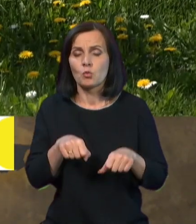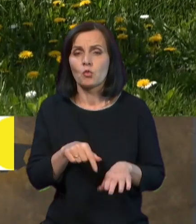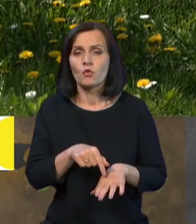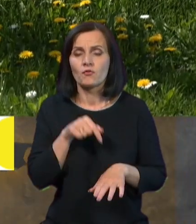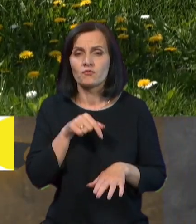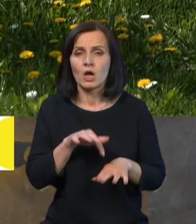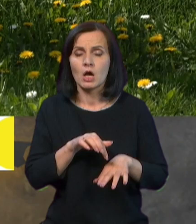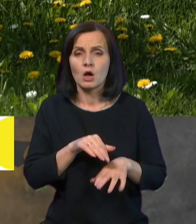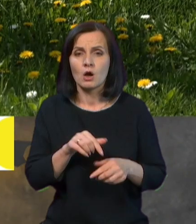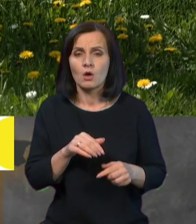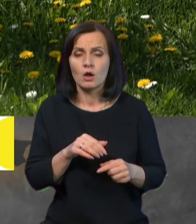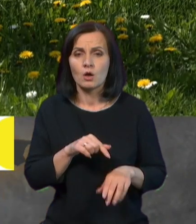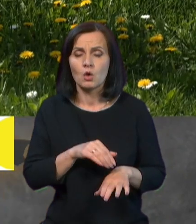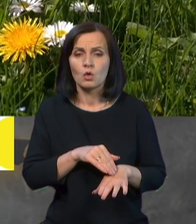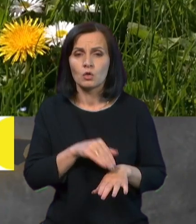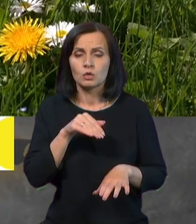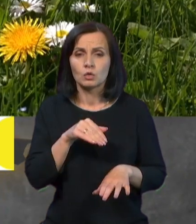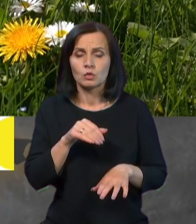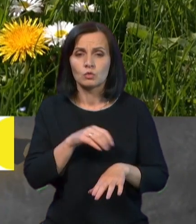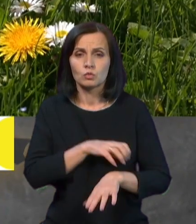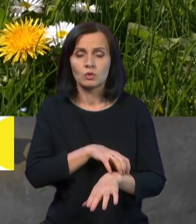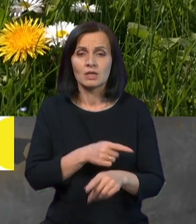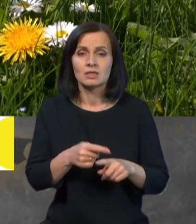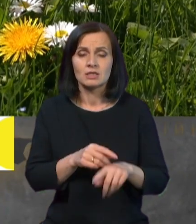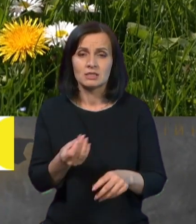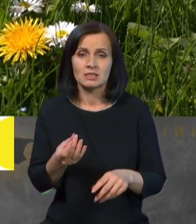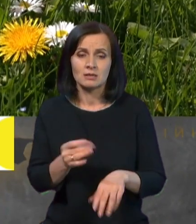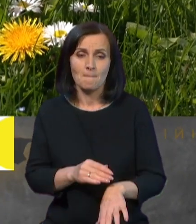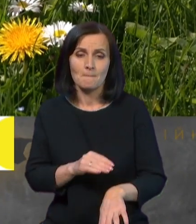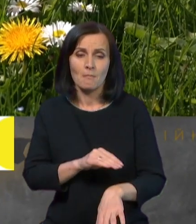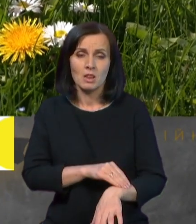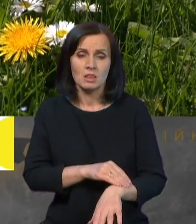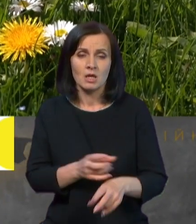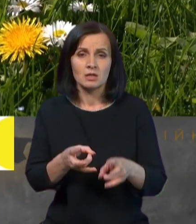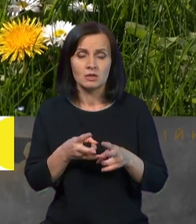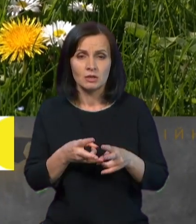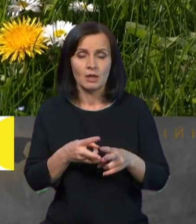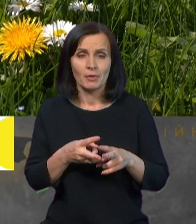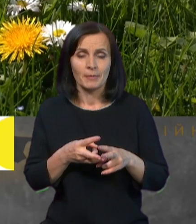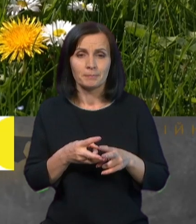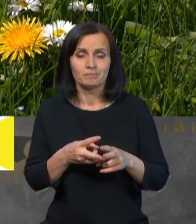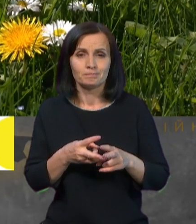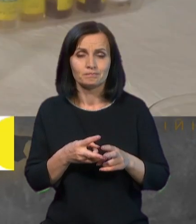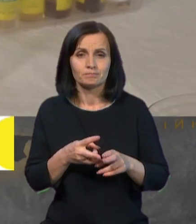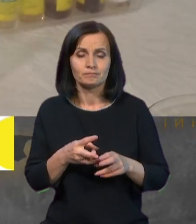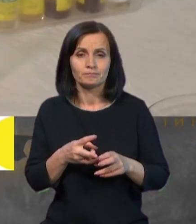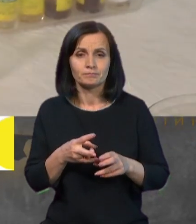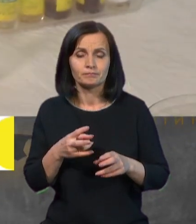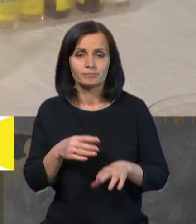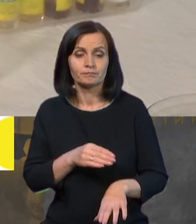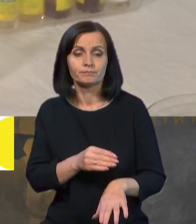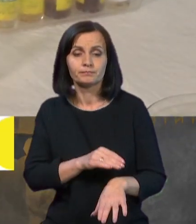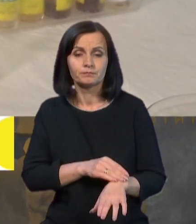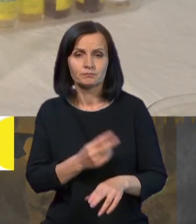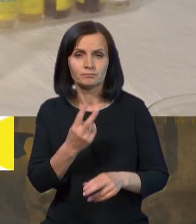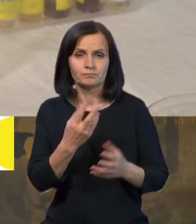пластері людина має носити впродовж двох днів і алерголог оцінює